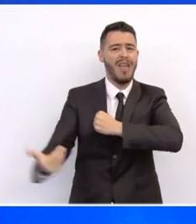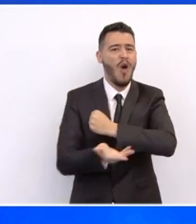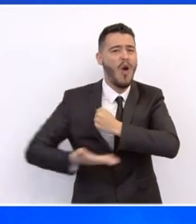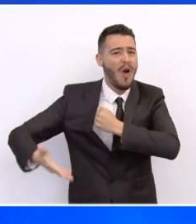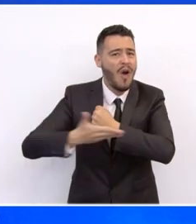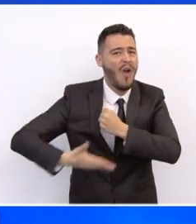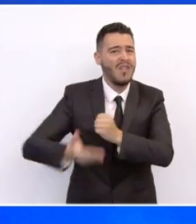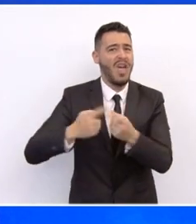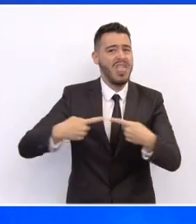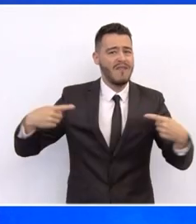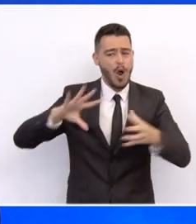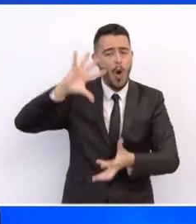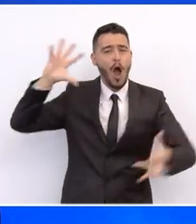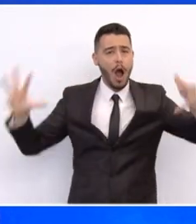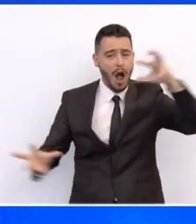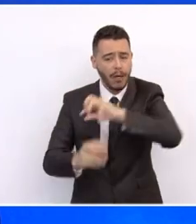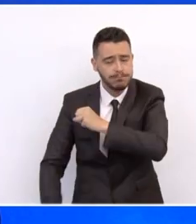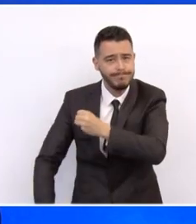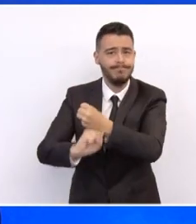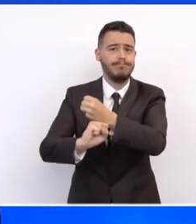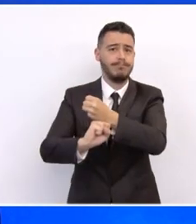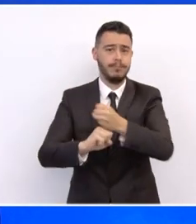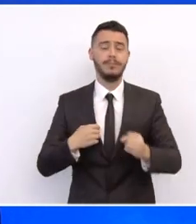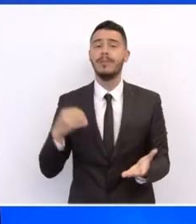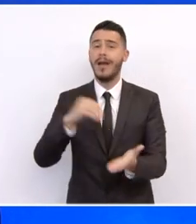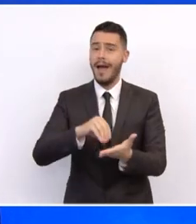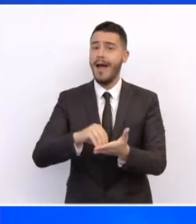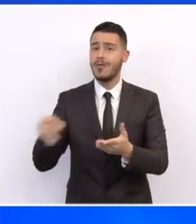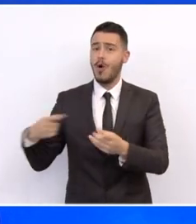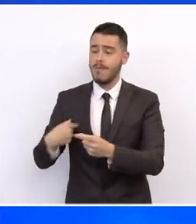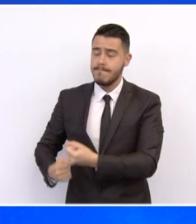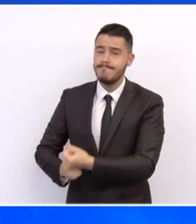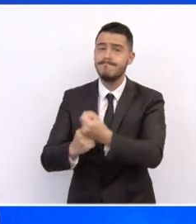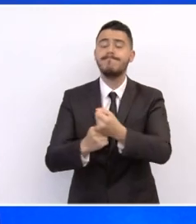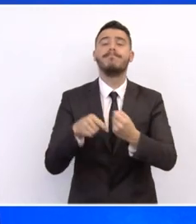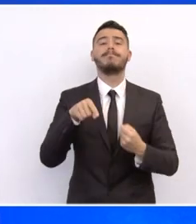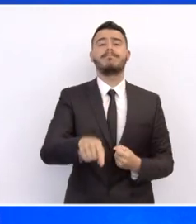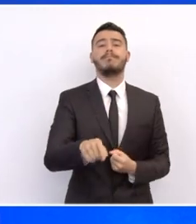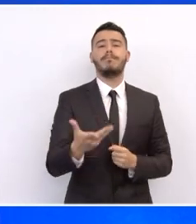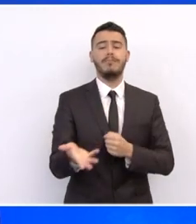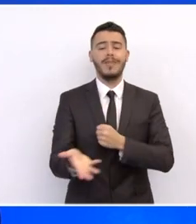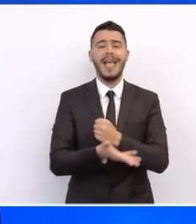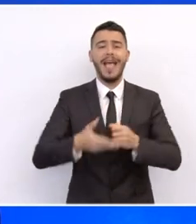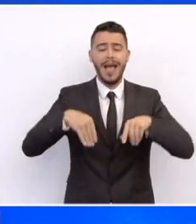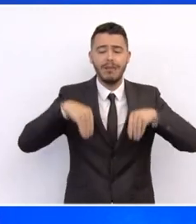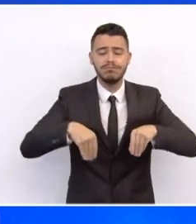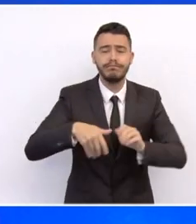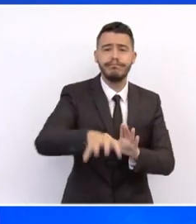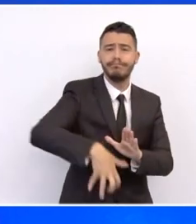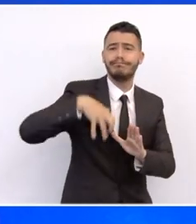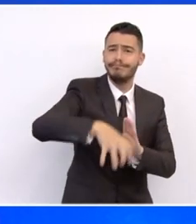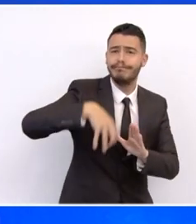γεωργία ακριβίας. Επενδύσεις που αφορούν την καινοτομία και την οικολογική επεξεργασία γεωργικών προϊόντων, την